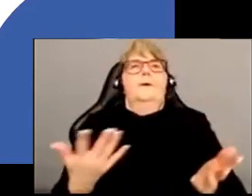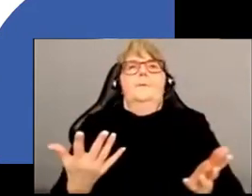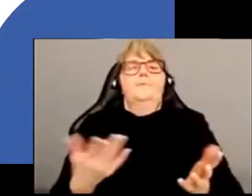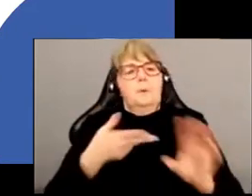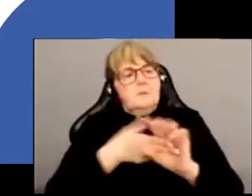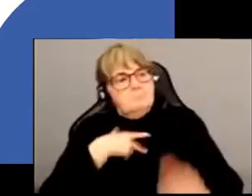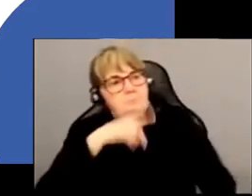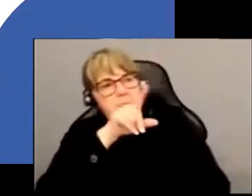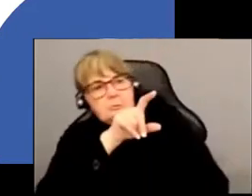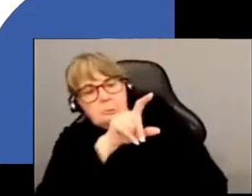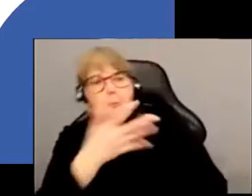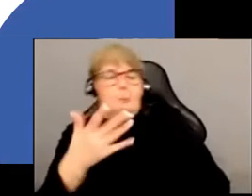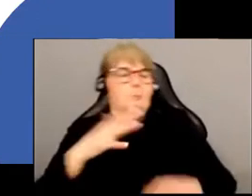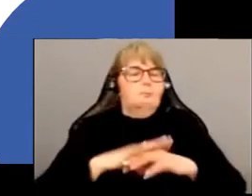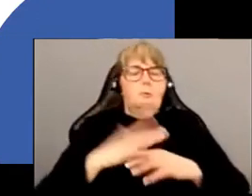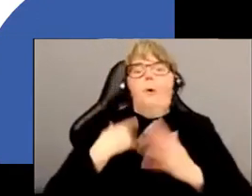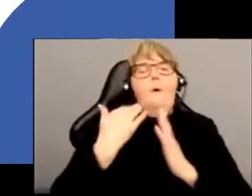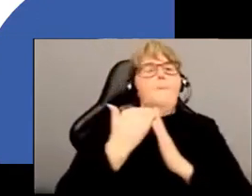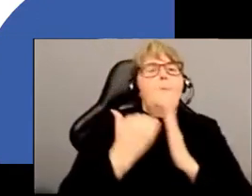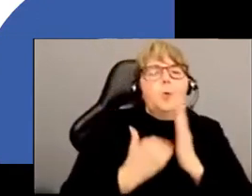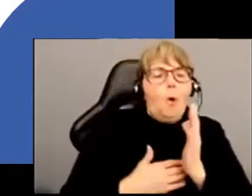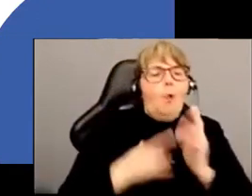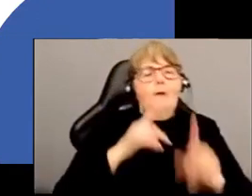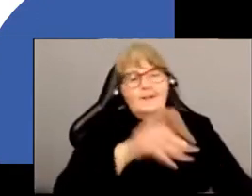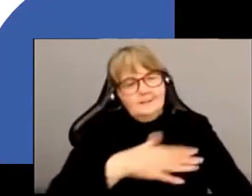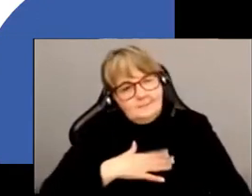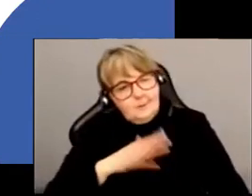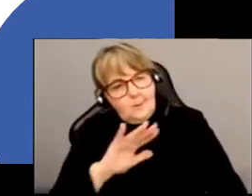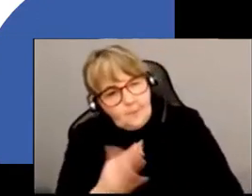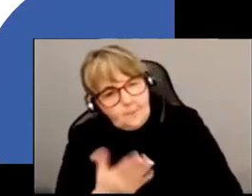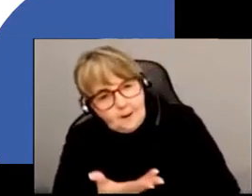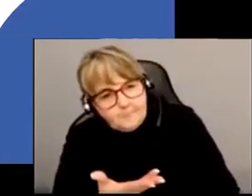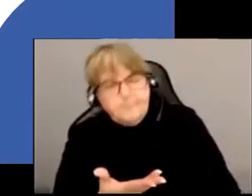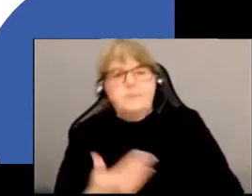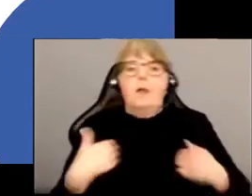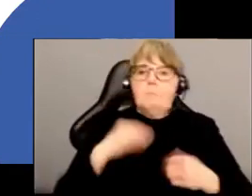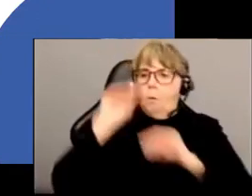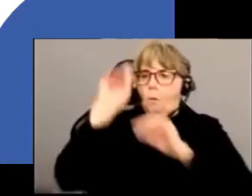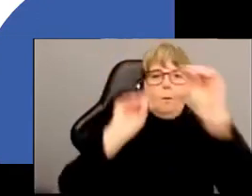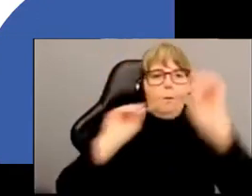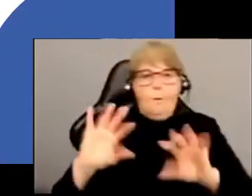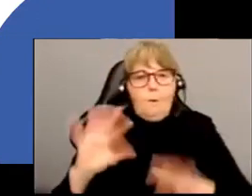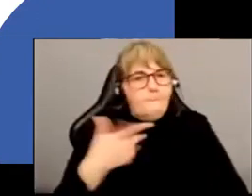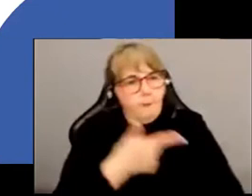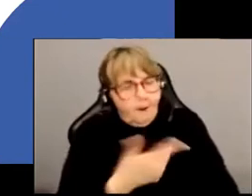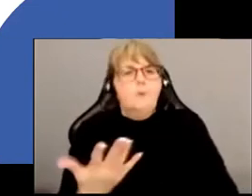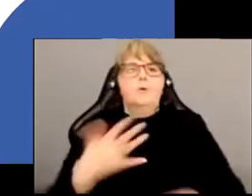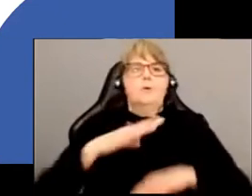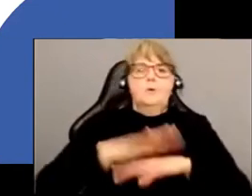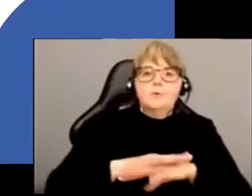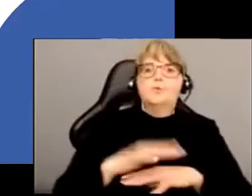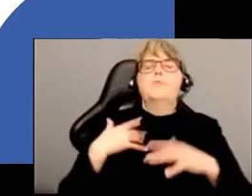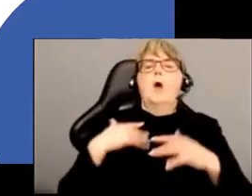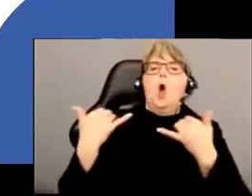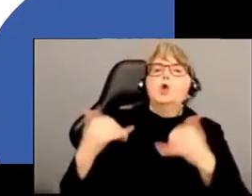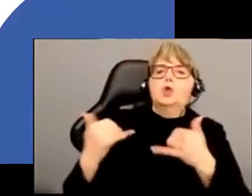participants dans le cadre d'un protocole où on leur demande de trouver les correspondances entre des animaux et des avatars dans un jeu vidéo,